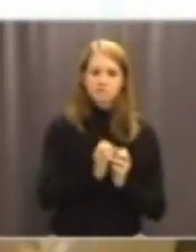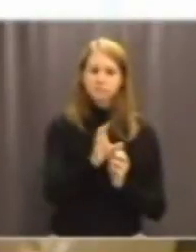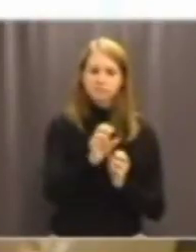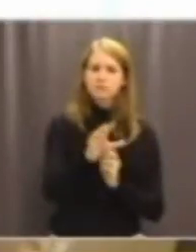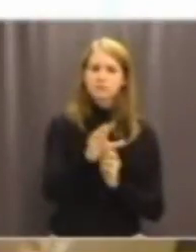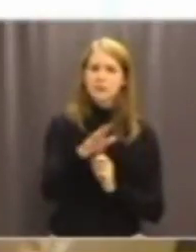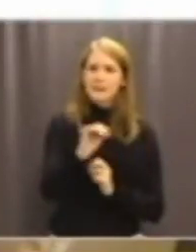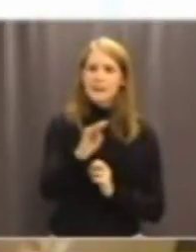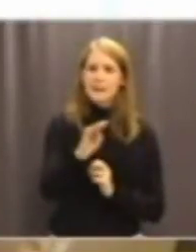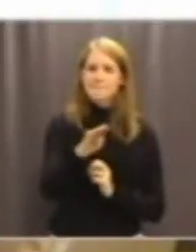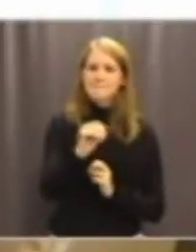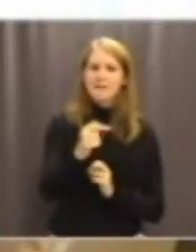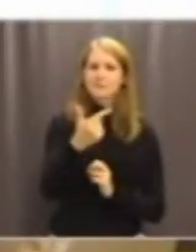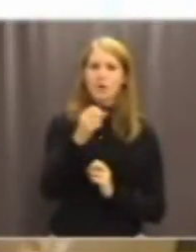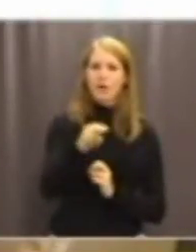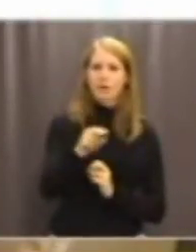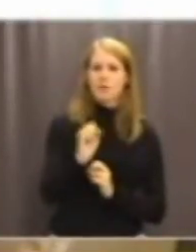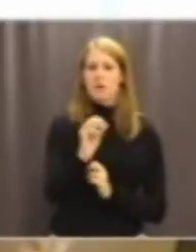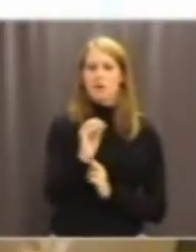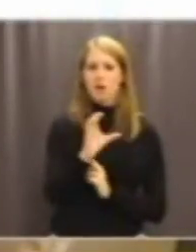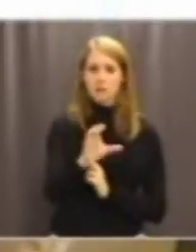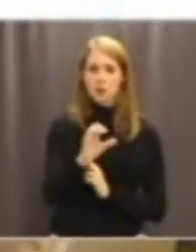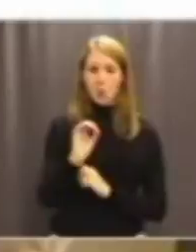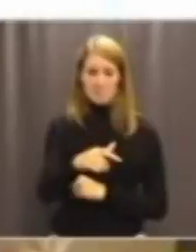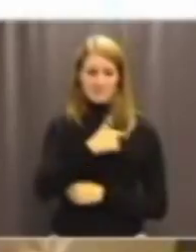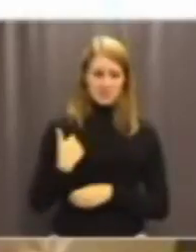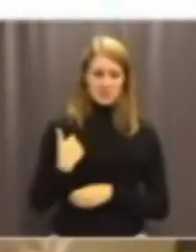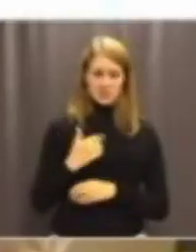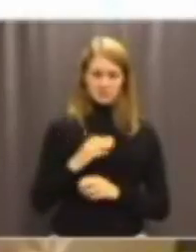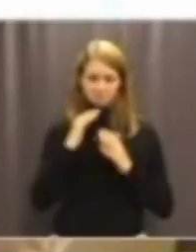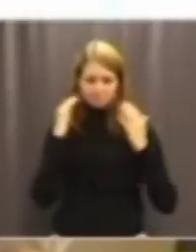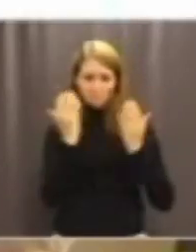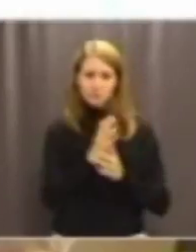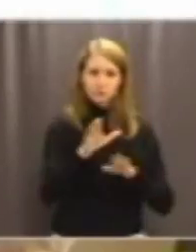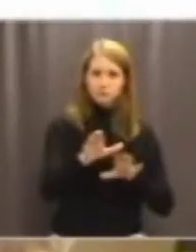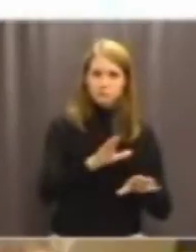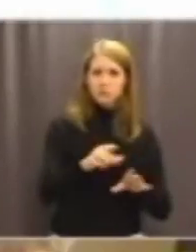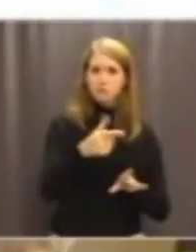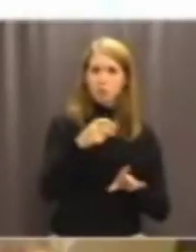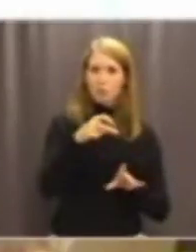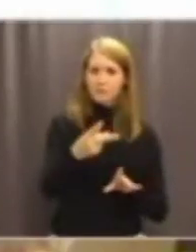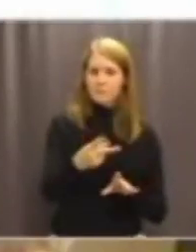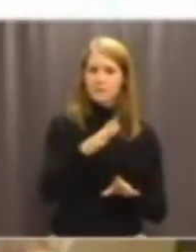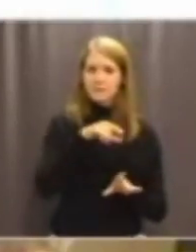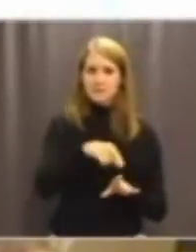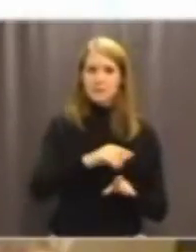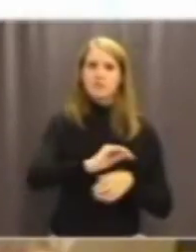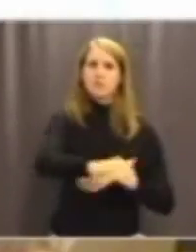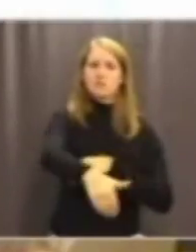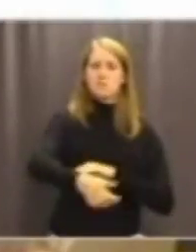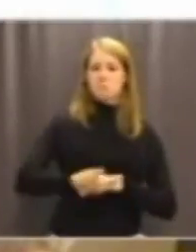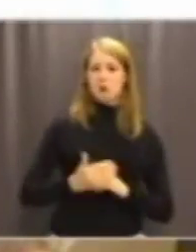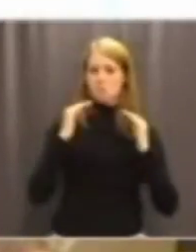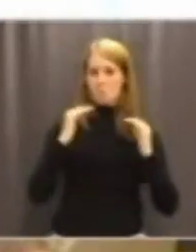mängder. Om vi tog vara på det den torv som finns där och återställde de här måsarna